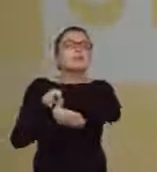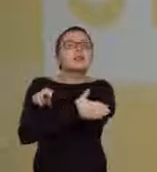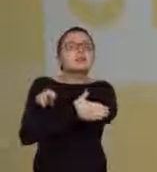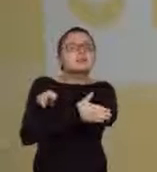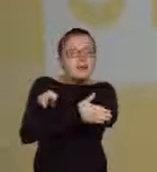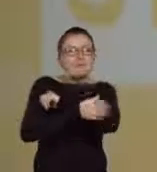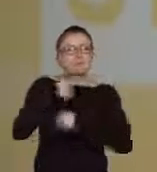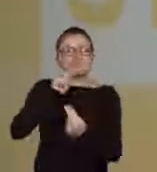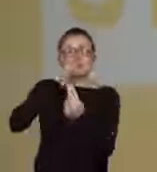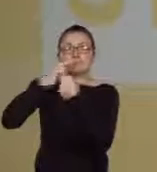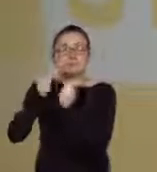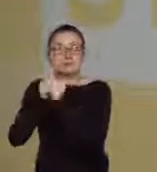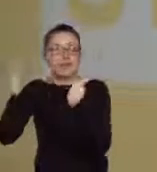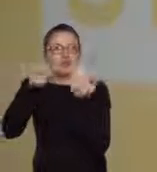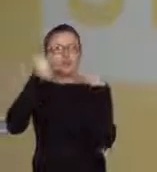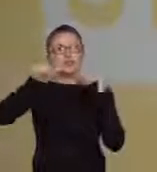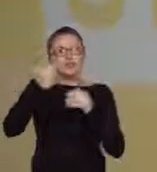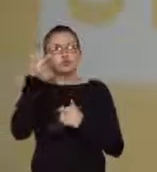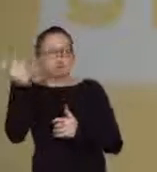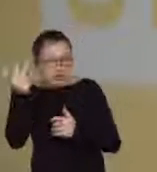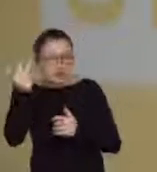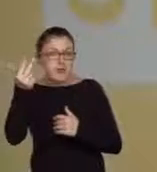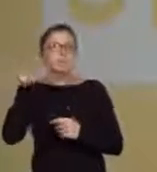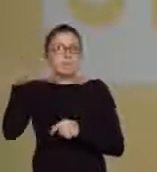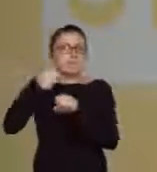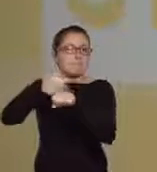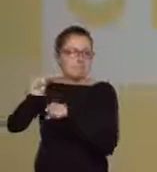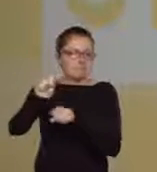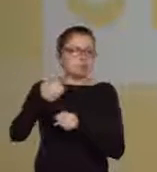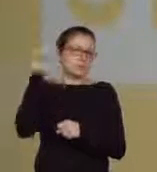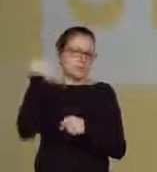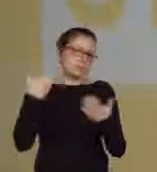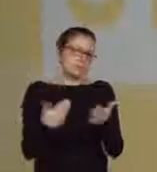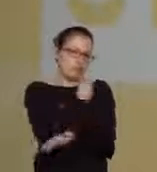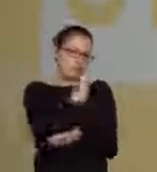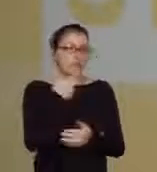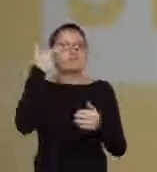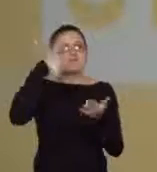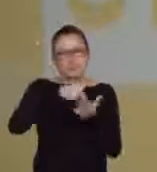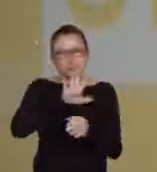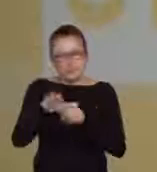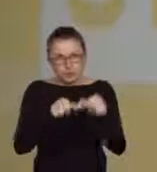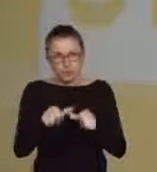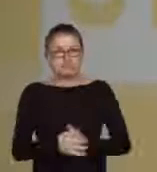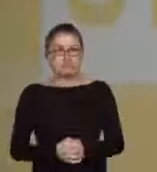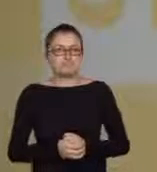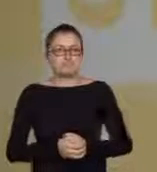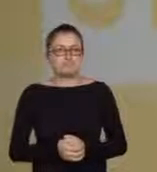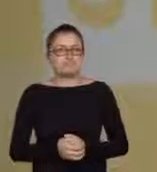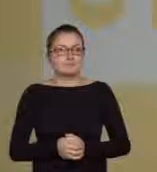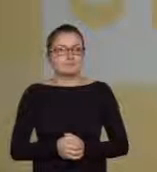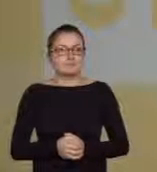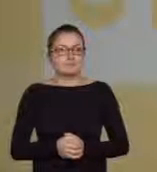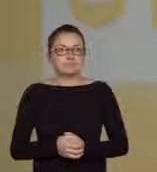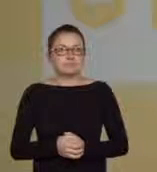DZIĘKI ZA OBSERWACIE z arkusza egzaminacyjnego według formuły od 2015 roku. Kompletną treść arkusza